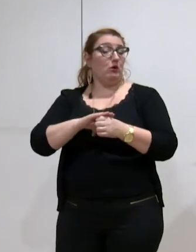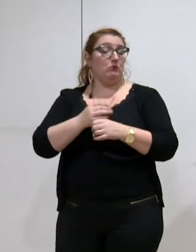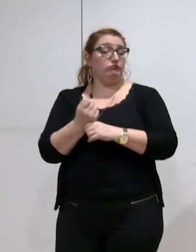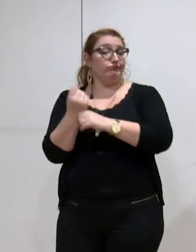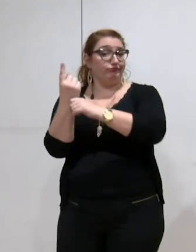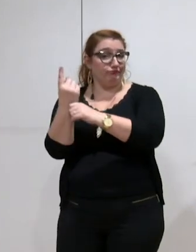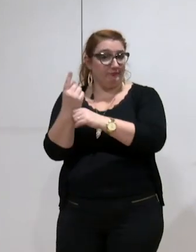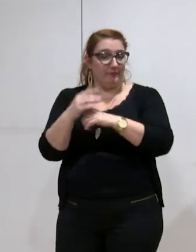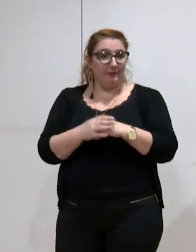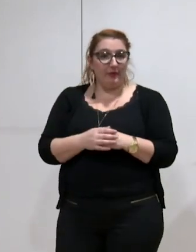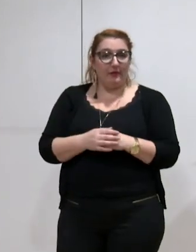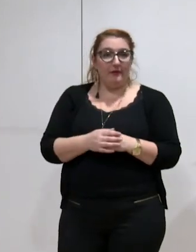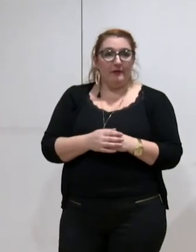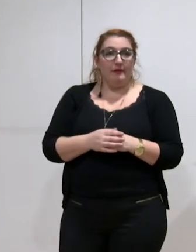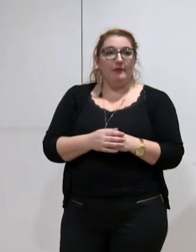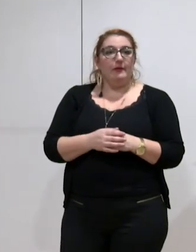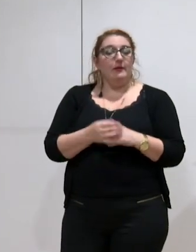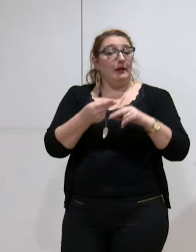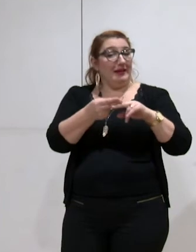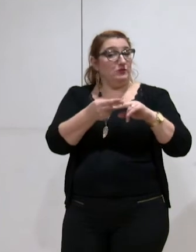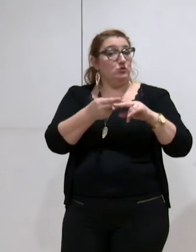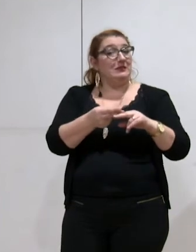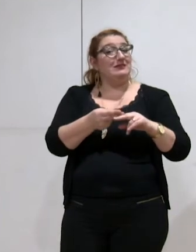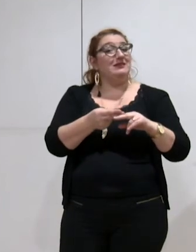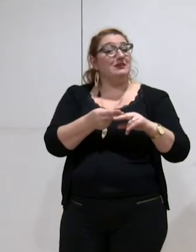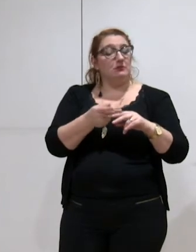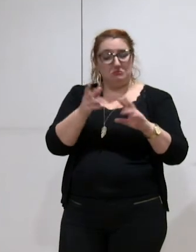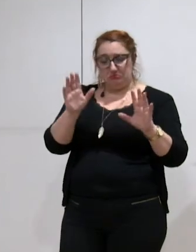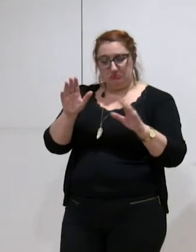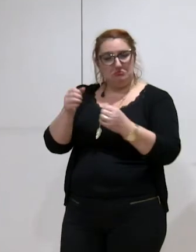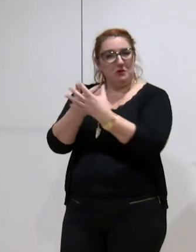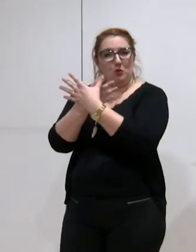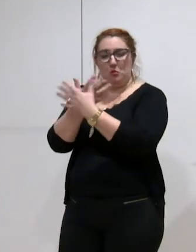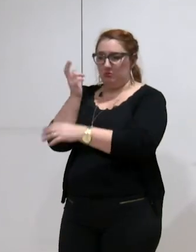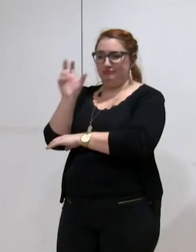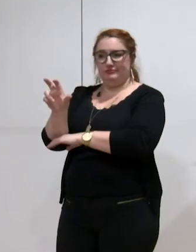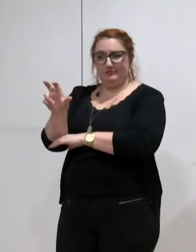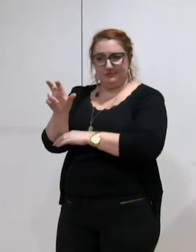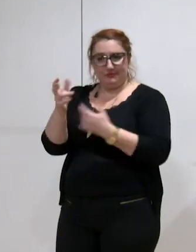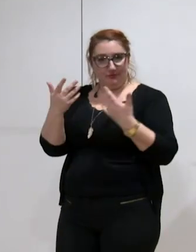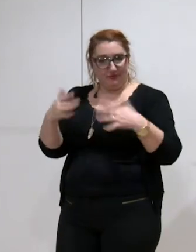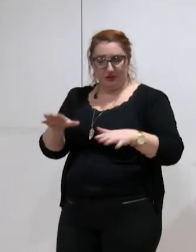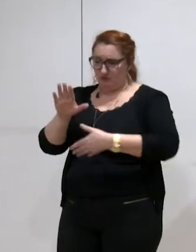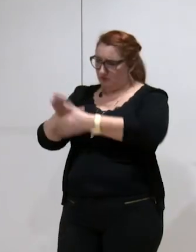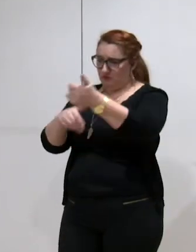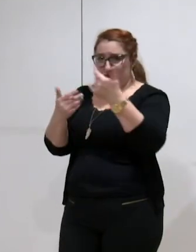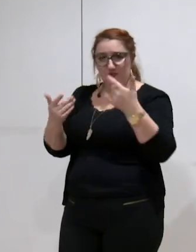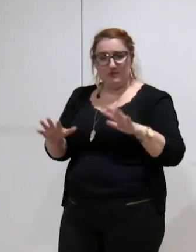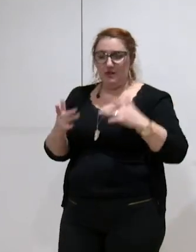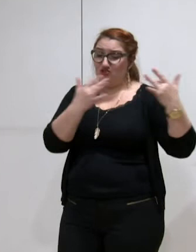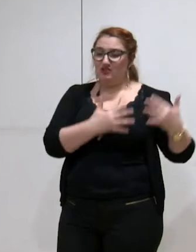concernant l'atome ont été transférés à la métropole, ils l'ont été sur la base d'un chiffrage qui a été fait à minima également.